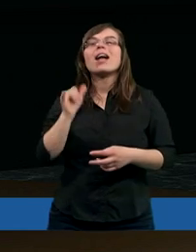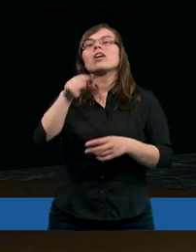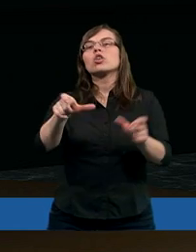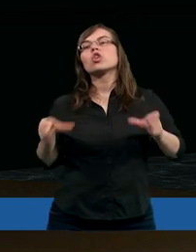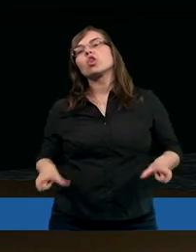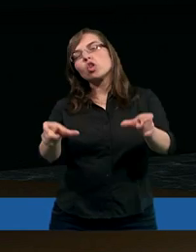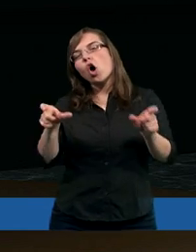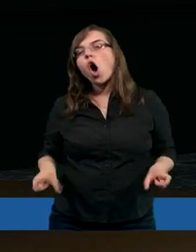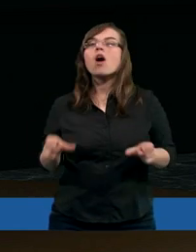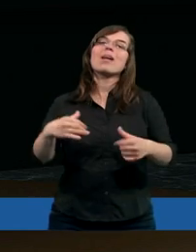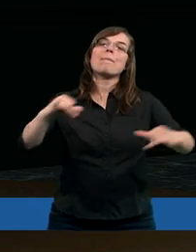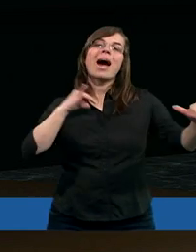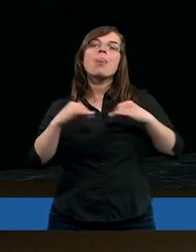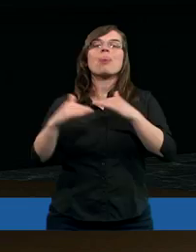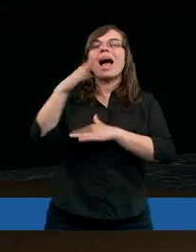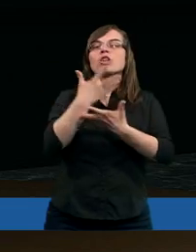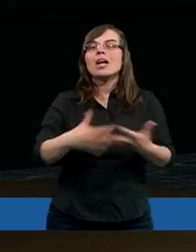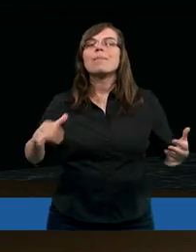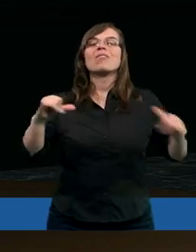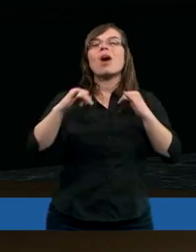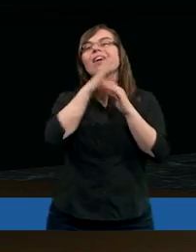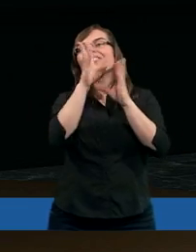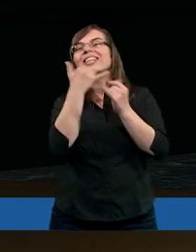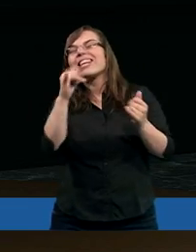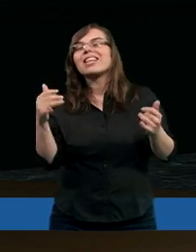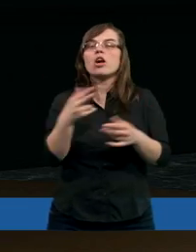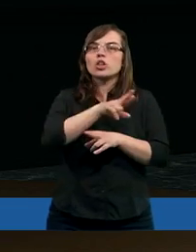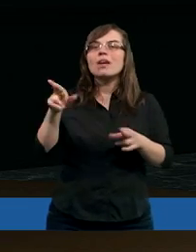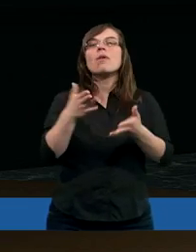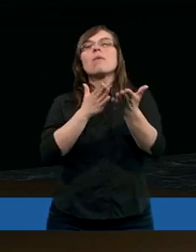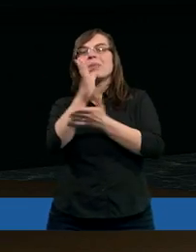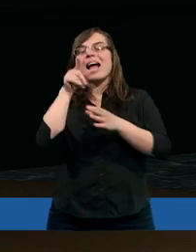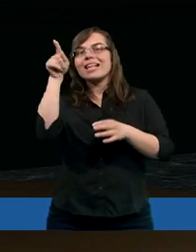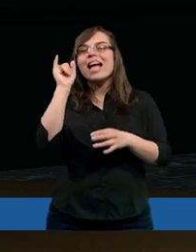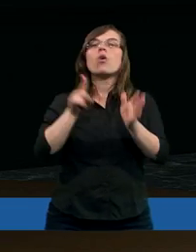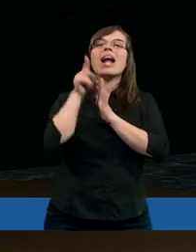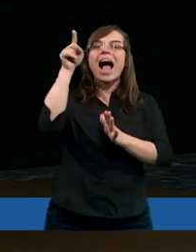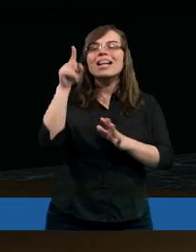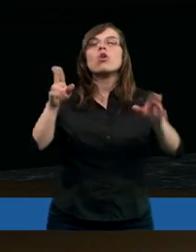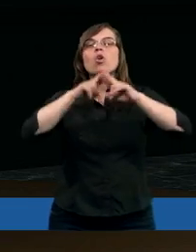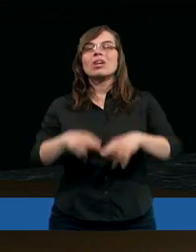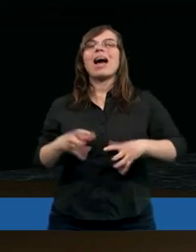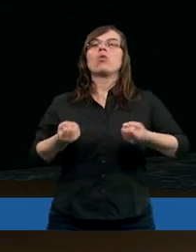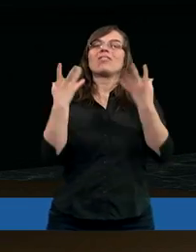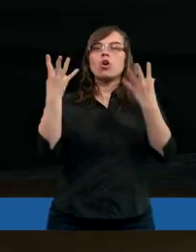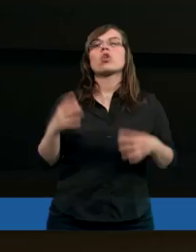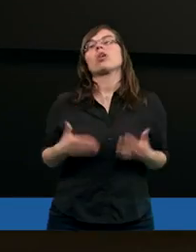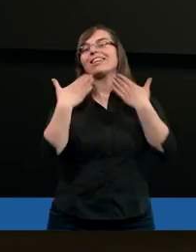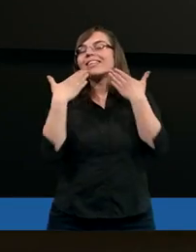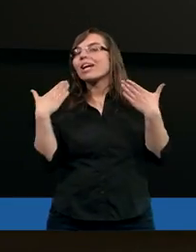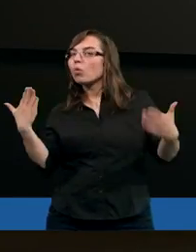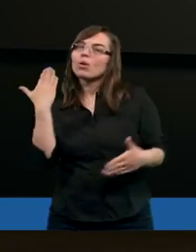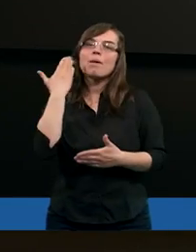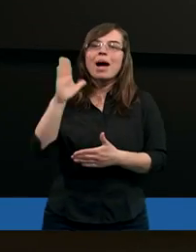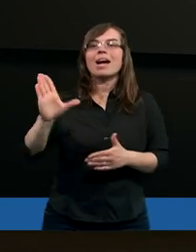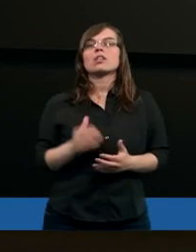to trony, czy panowania, czy nadziemskie władze, czy zwierzchności. Wszystko przez niego i dla niego zostało stworzone. Dziękuję